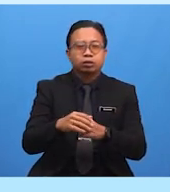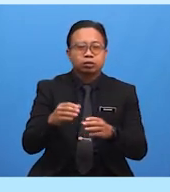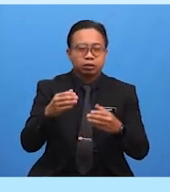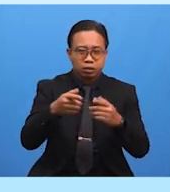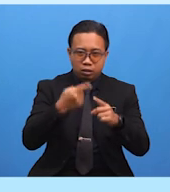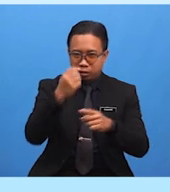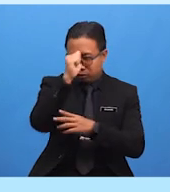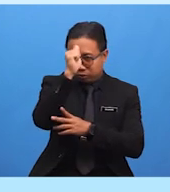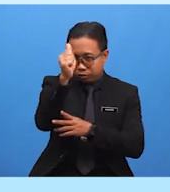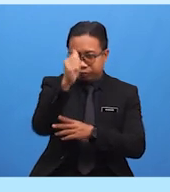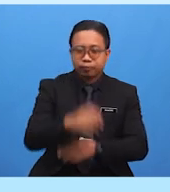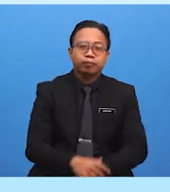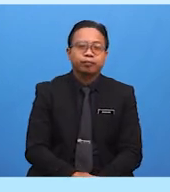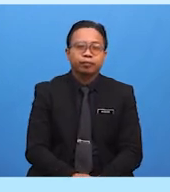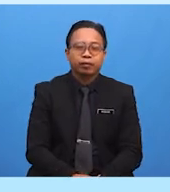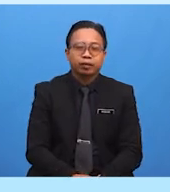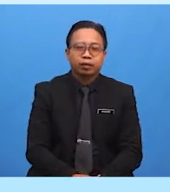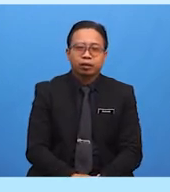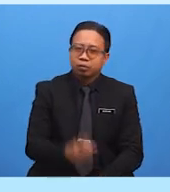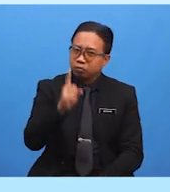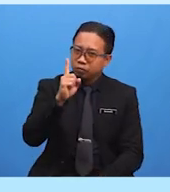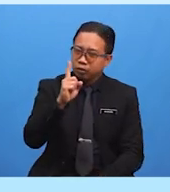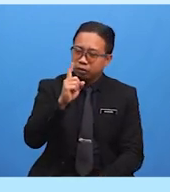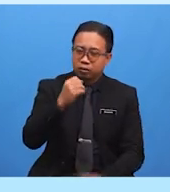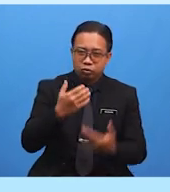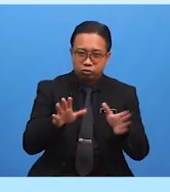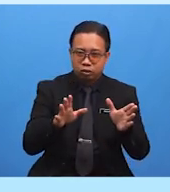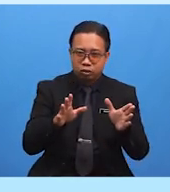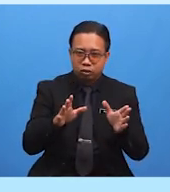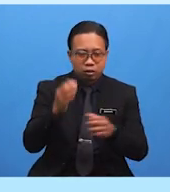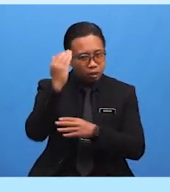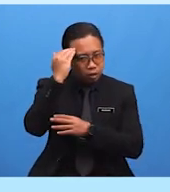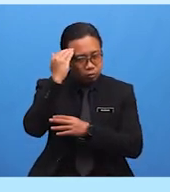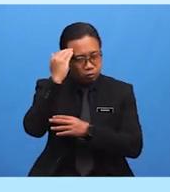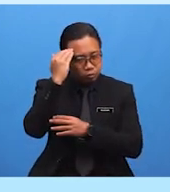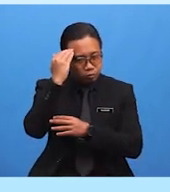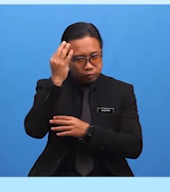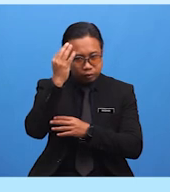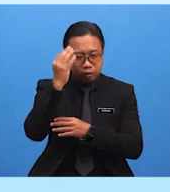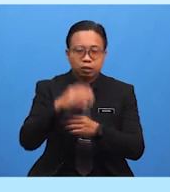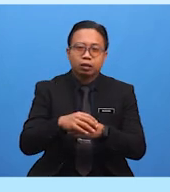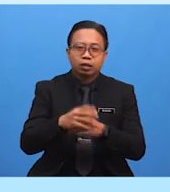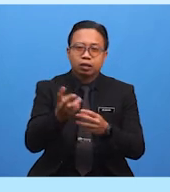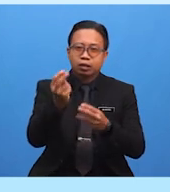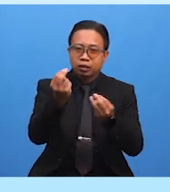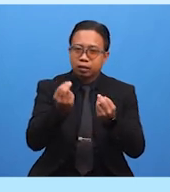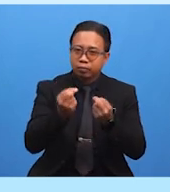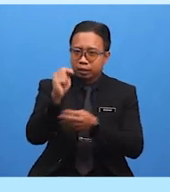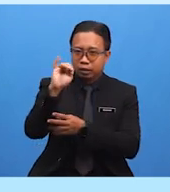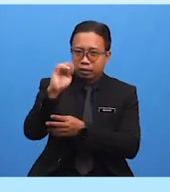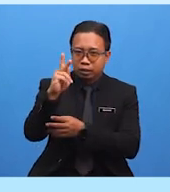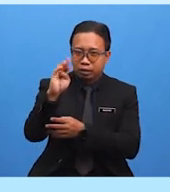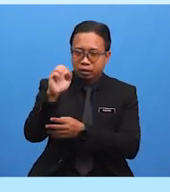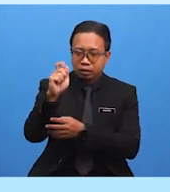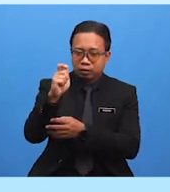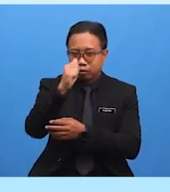besar Sebagai tanda mengagumi dan mensyukuri nikmat yang Allah kurniakan